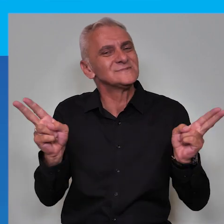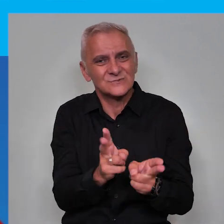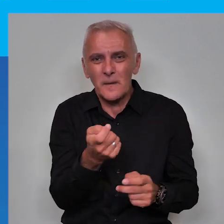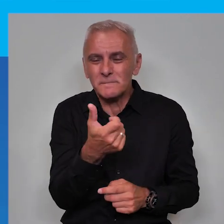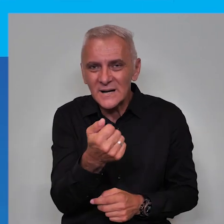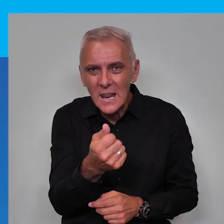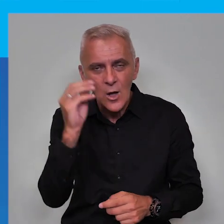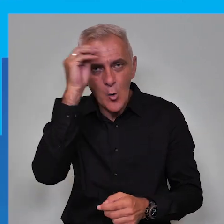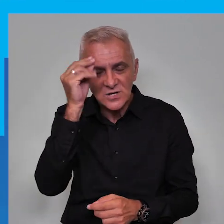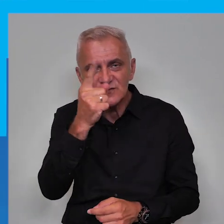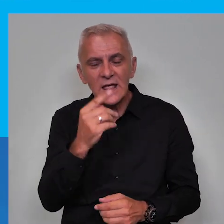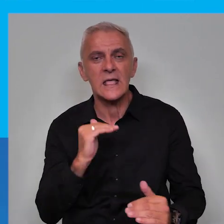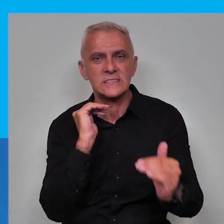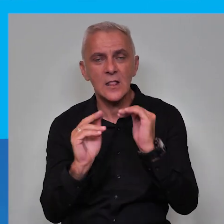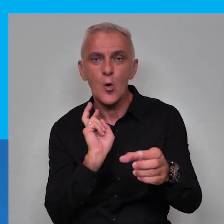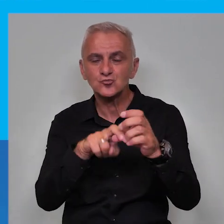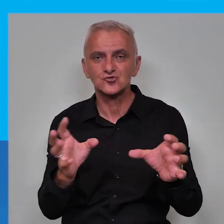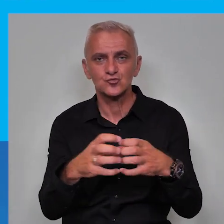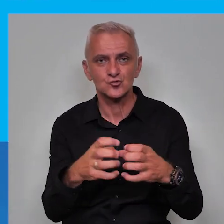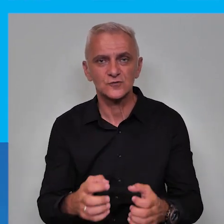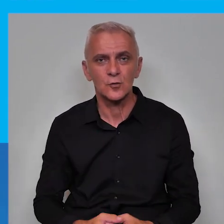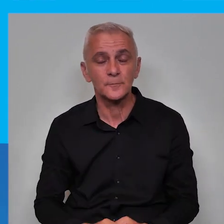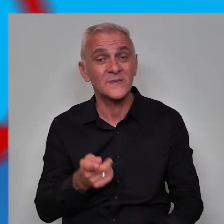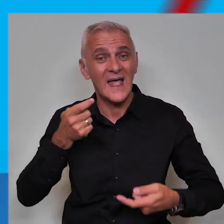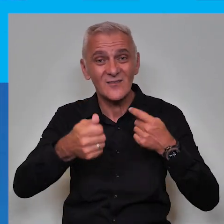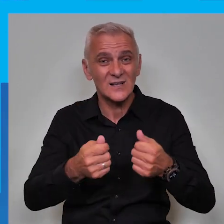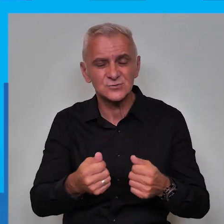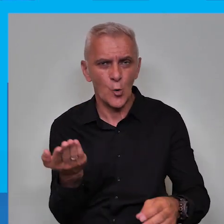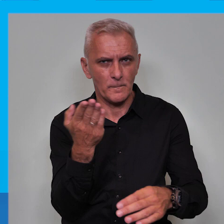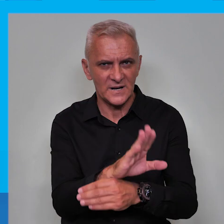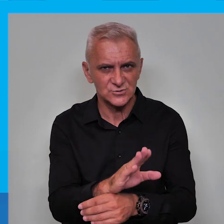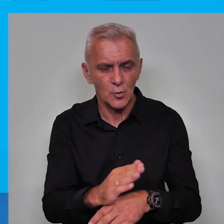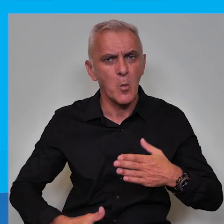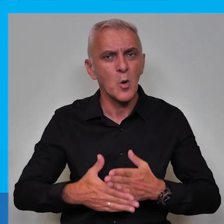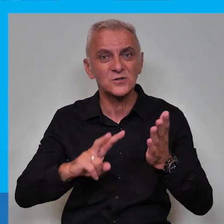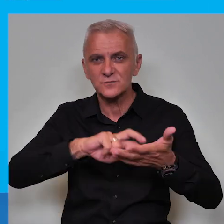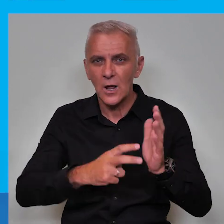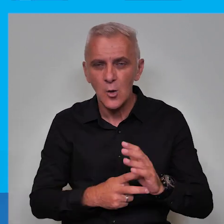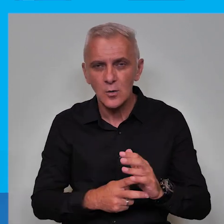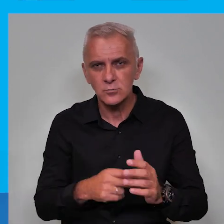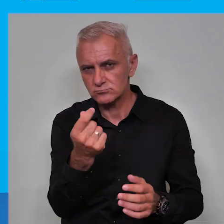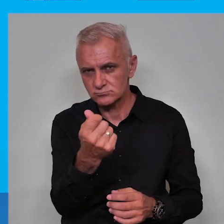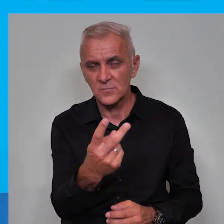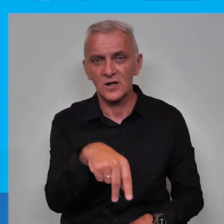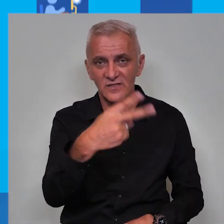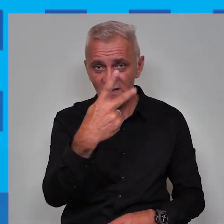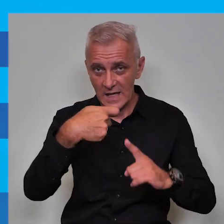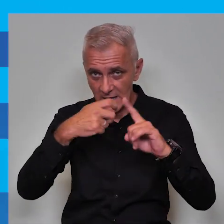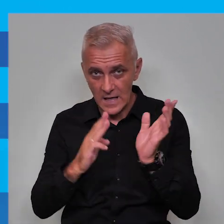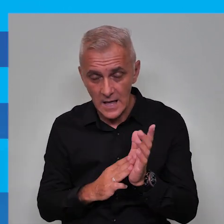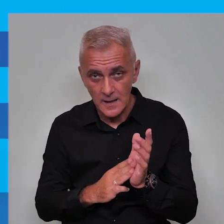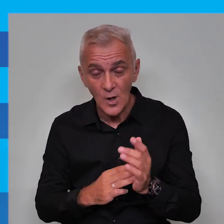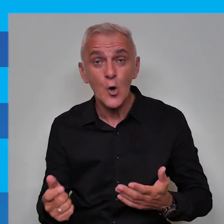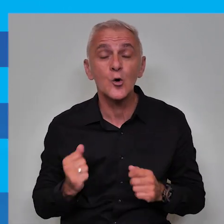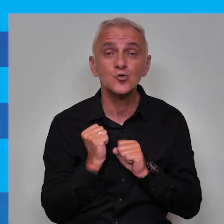uskraćene prilike za obrazovanje i jednako učešće u društvu. Investicija u pristup asistivnim tehnologijama u iznos od dvije